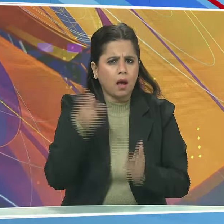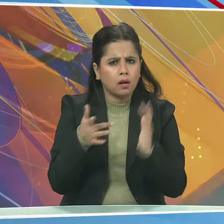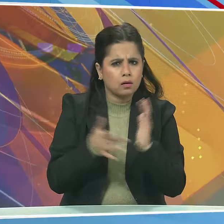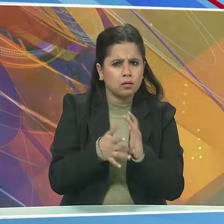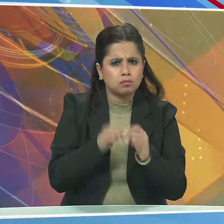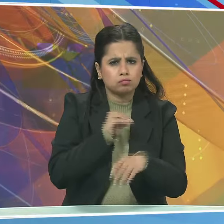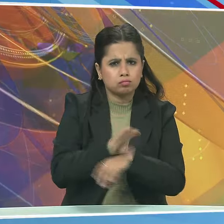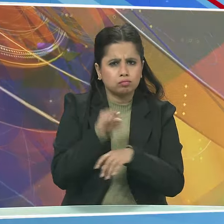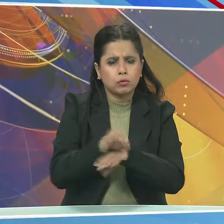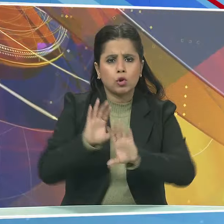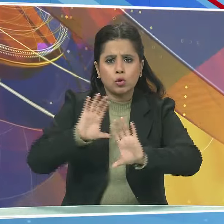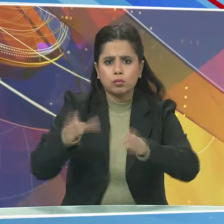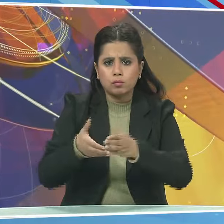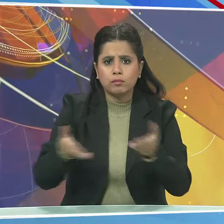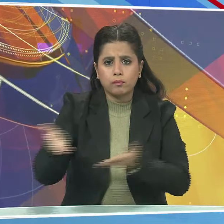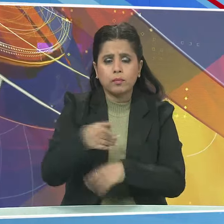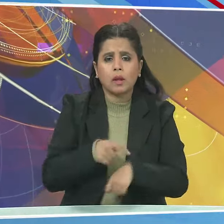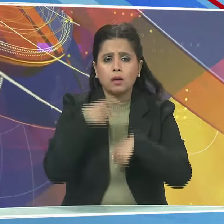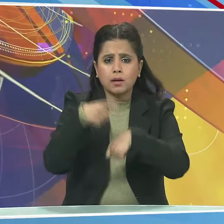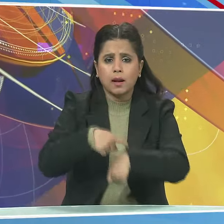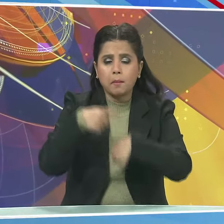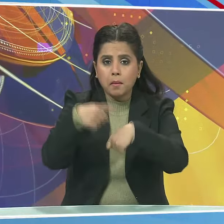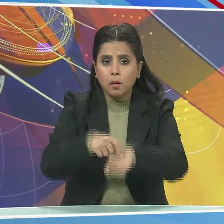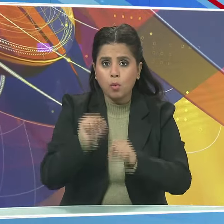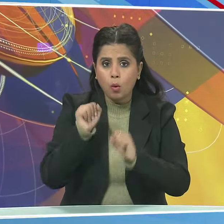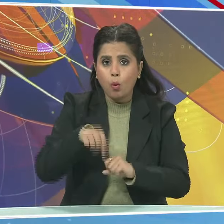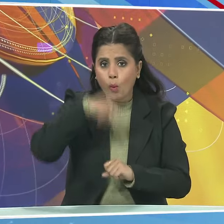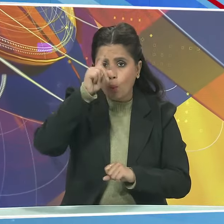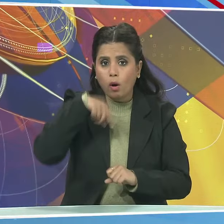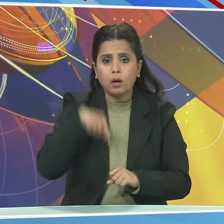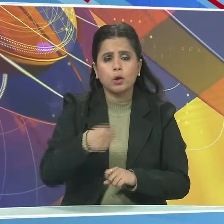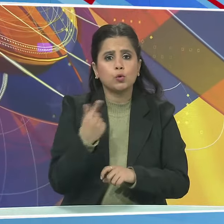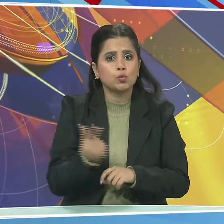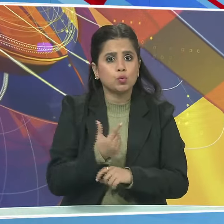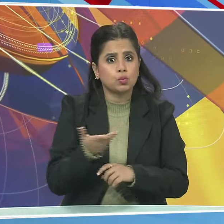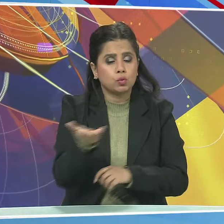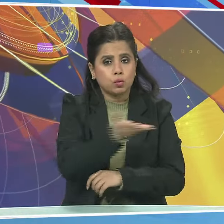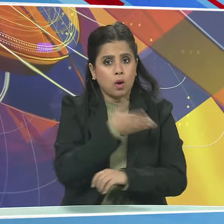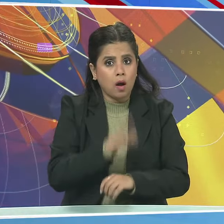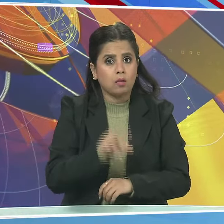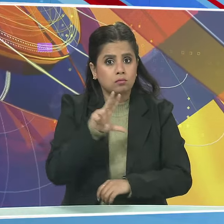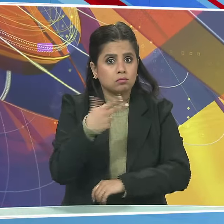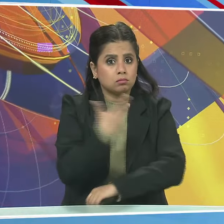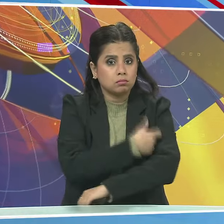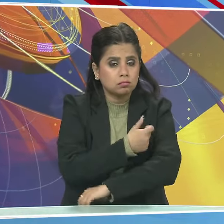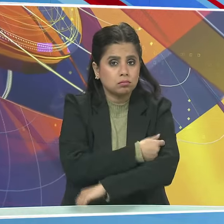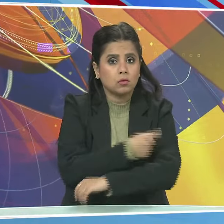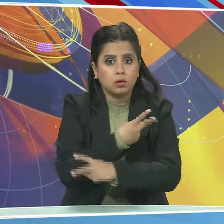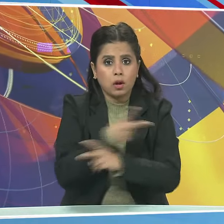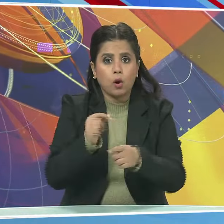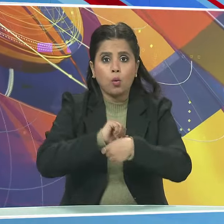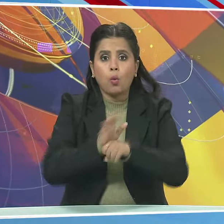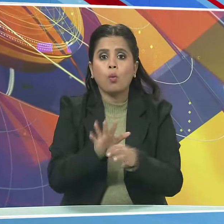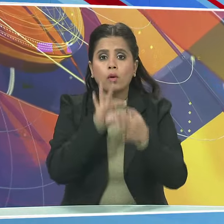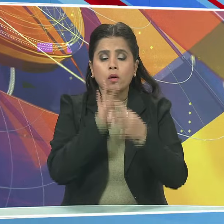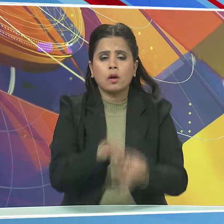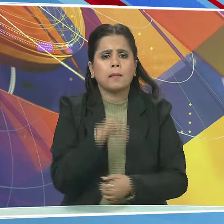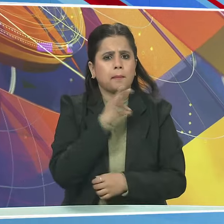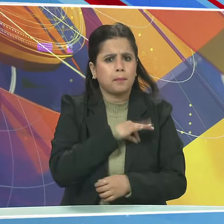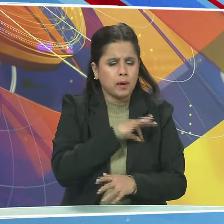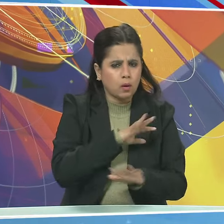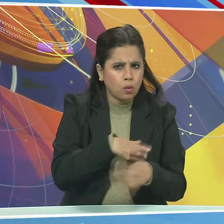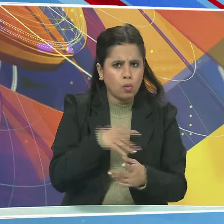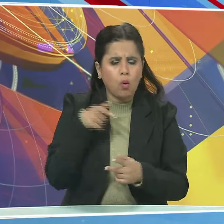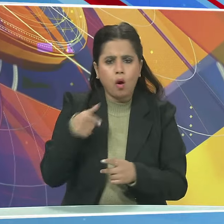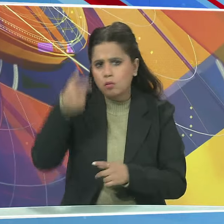सलाकार समूने समय समय पर भारत में उपयोग किये जाने वाले COVID-19 टीकों के लाभों और